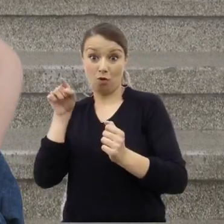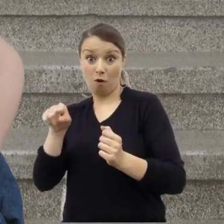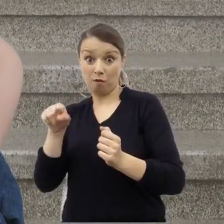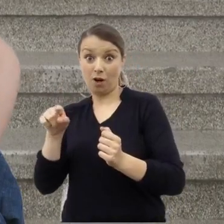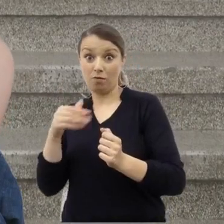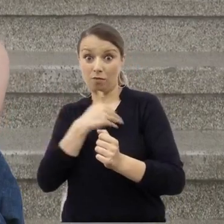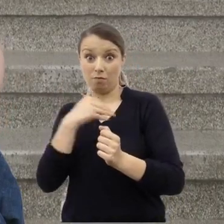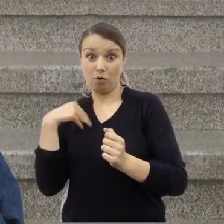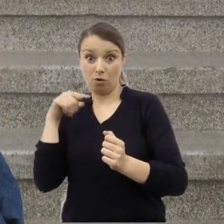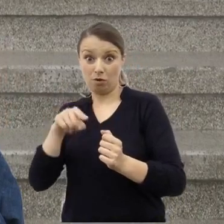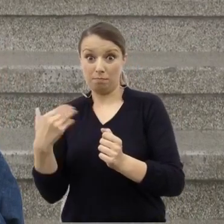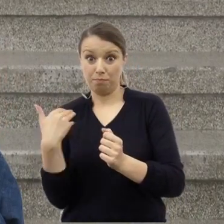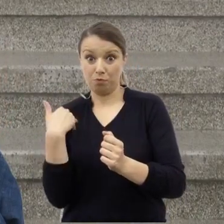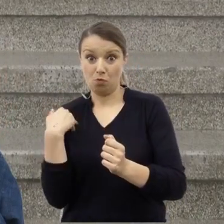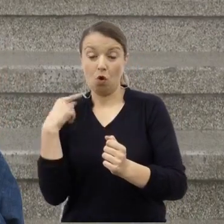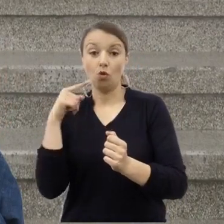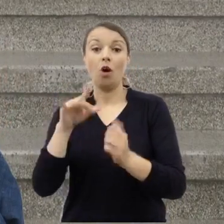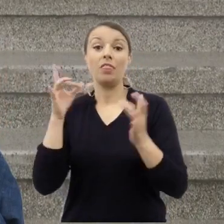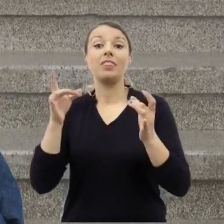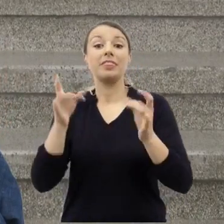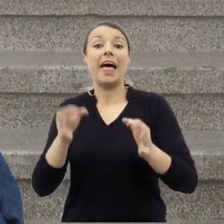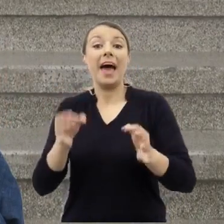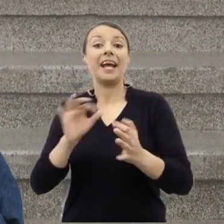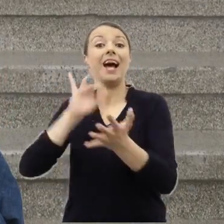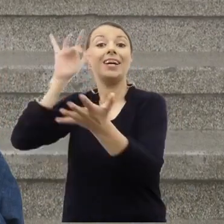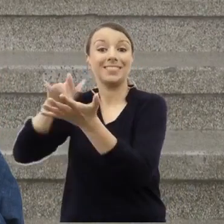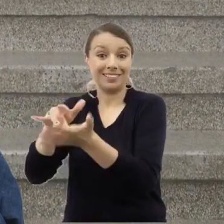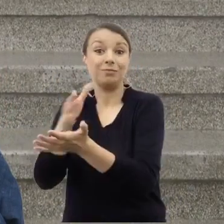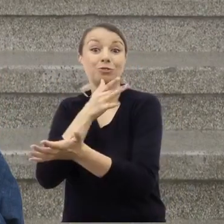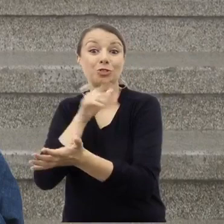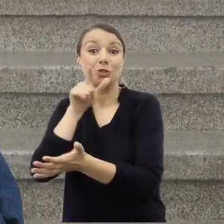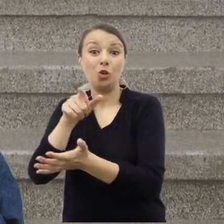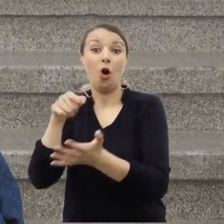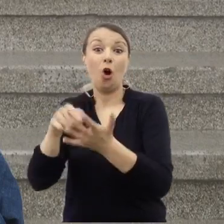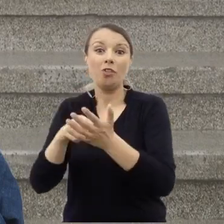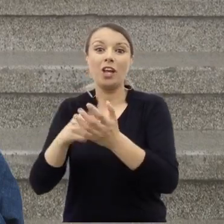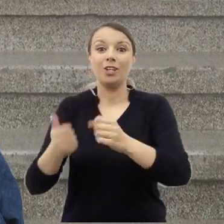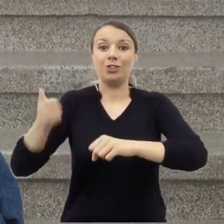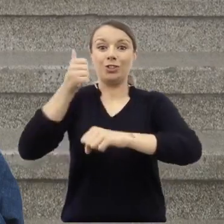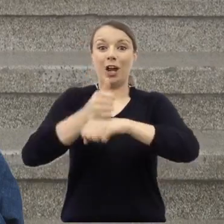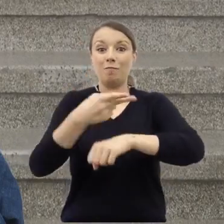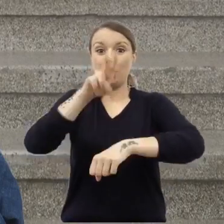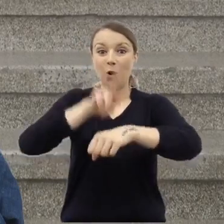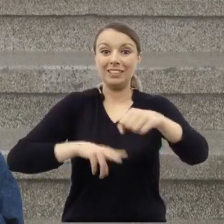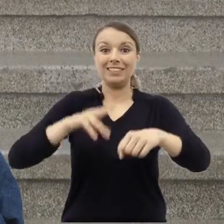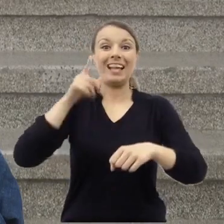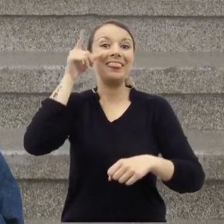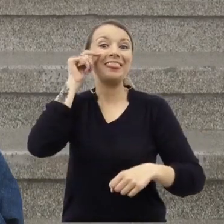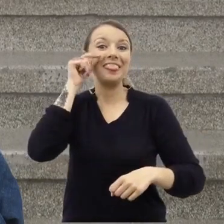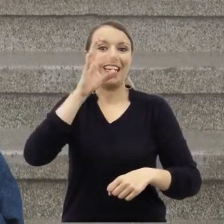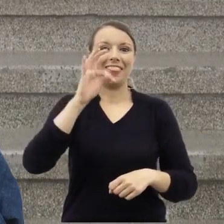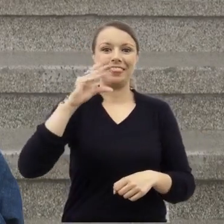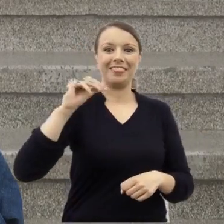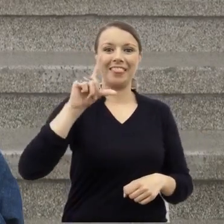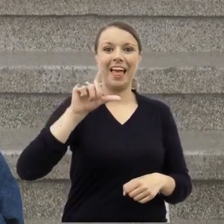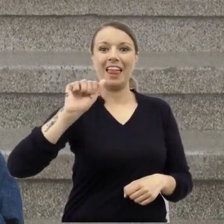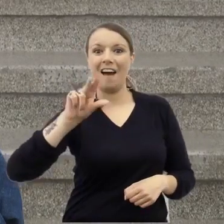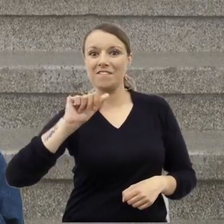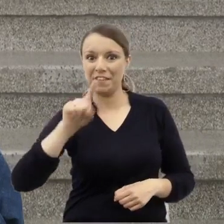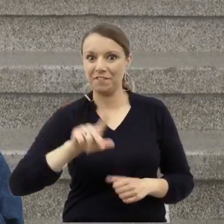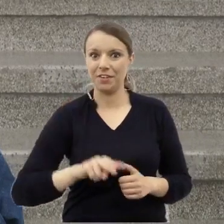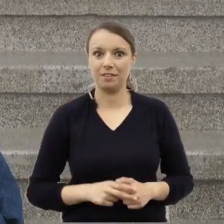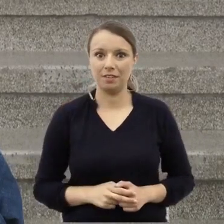wszystko sprawdzić u źródeł. Dzięki mojej książce udało się spotkać wnuczkę